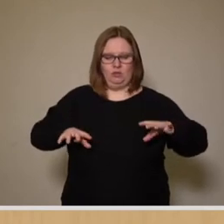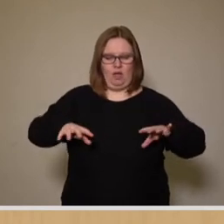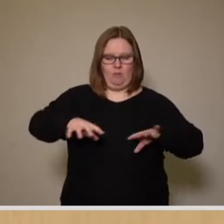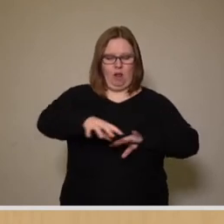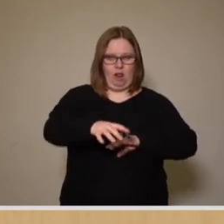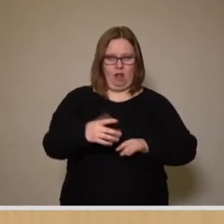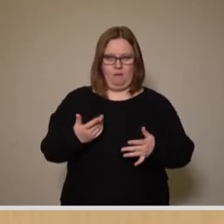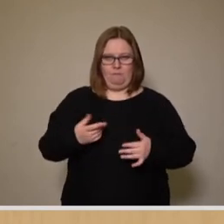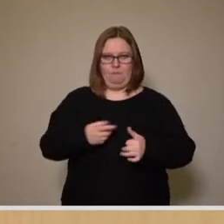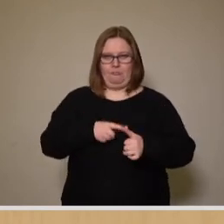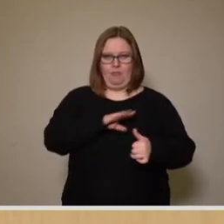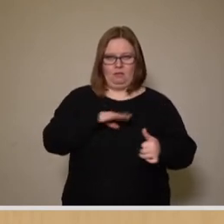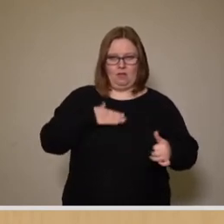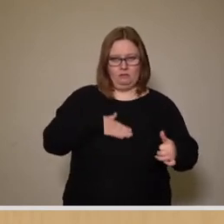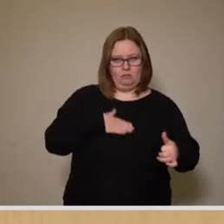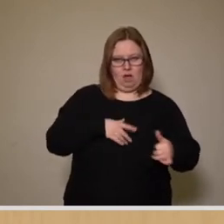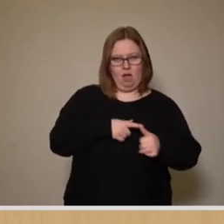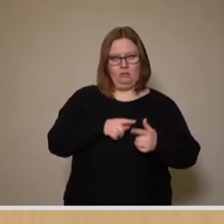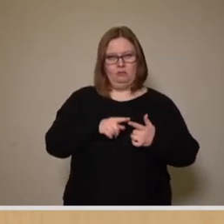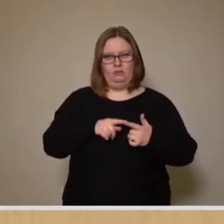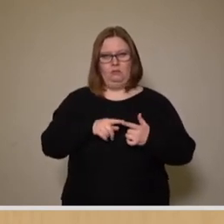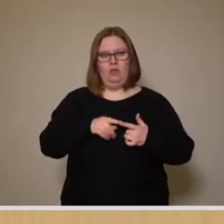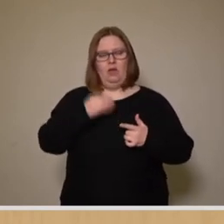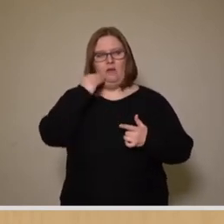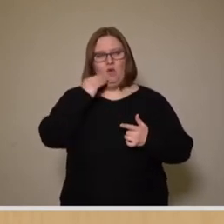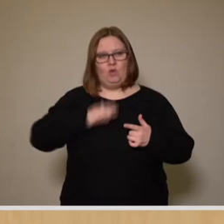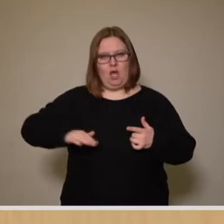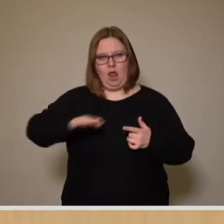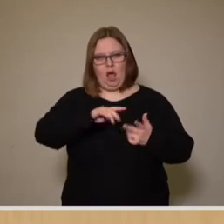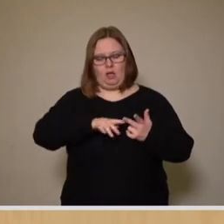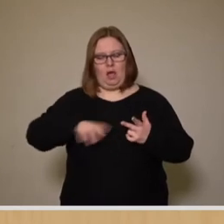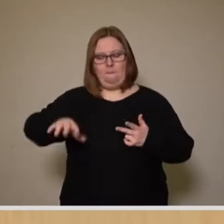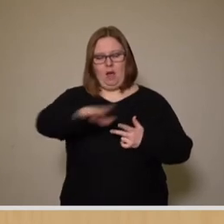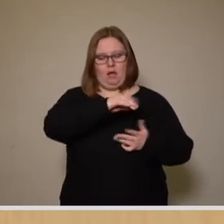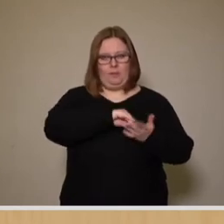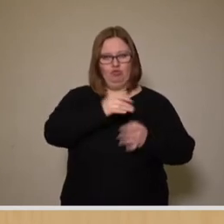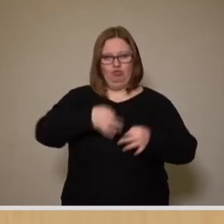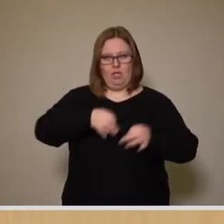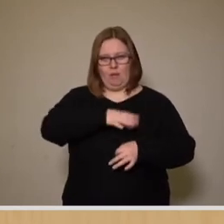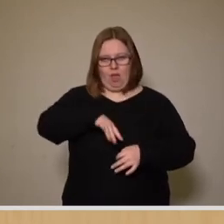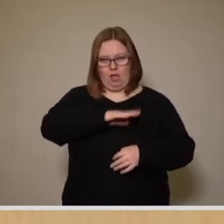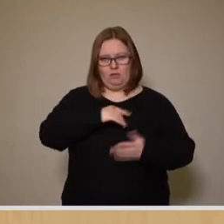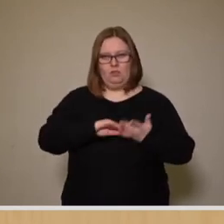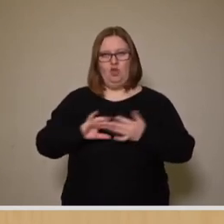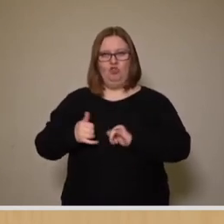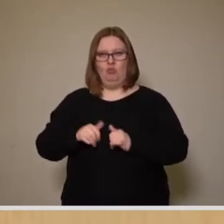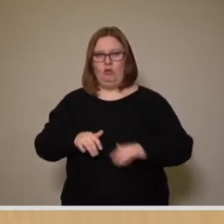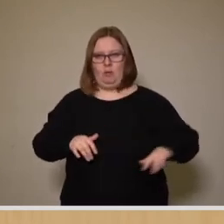bestehend aus dem Sachsenbad, der Wohnanlage, dem Park mit Spielplatz, dem Sportplatz